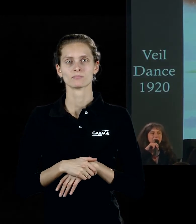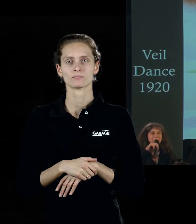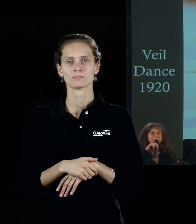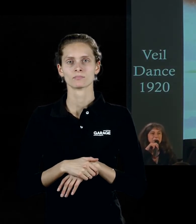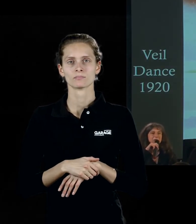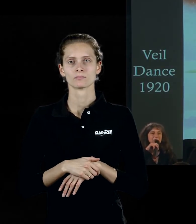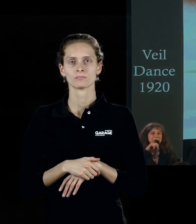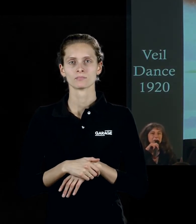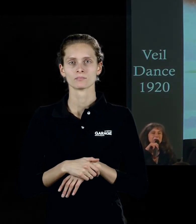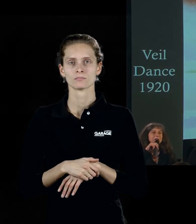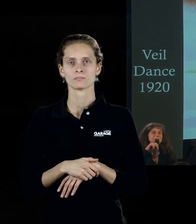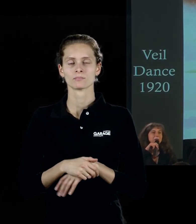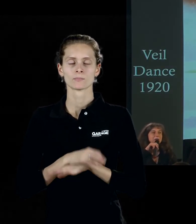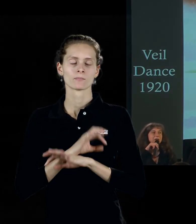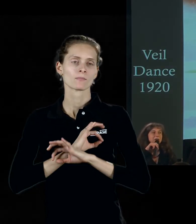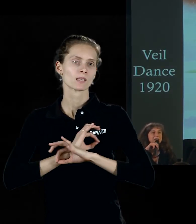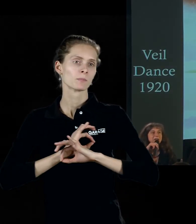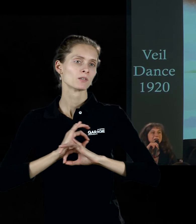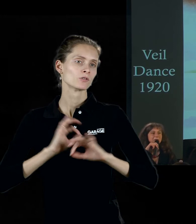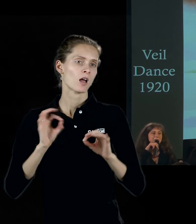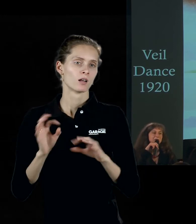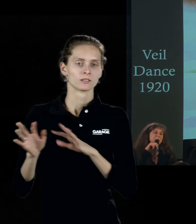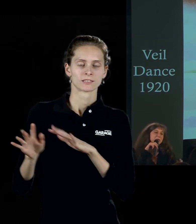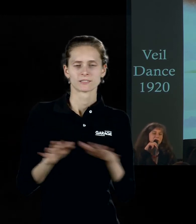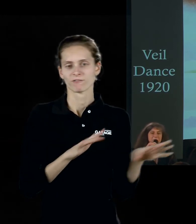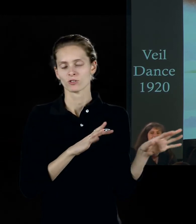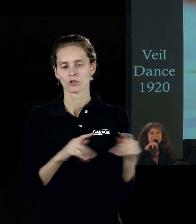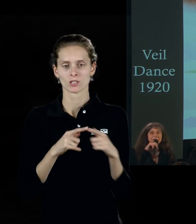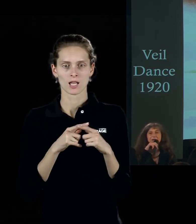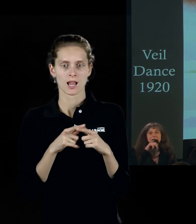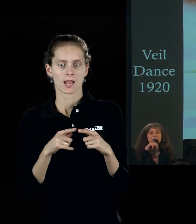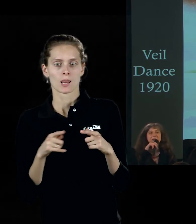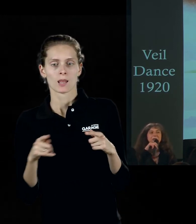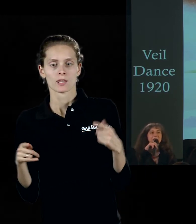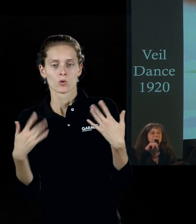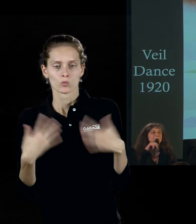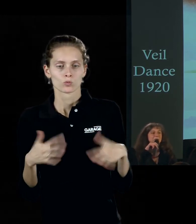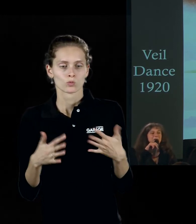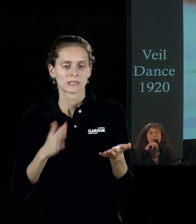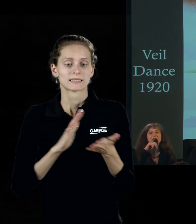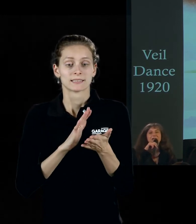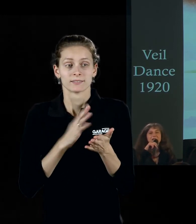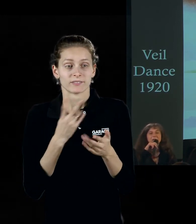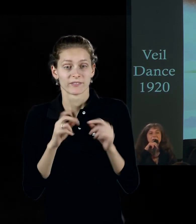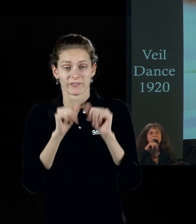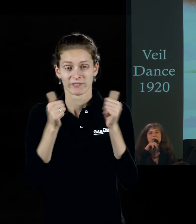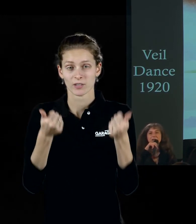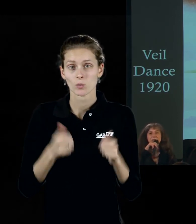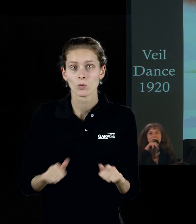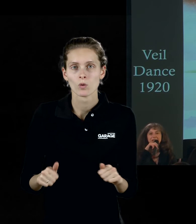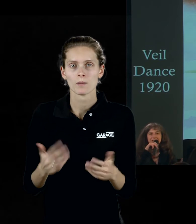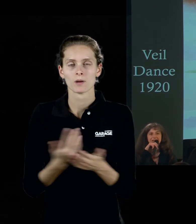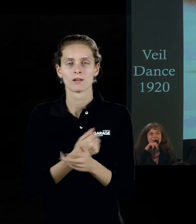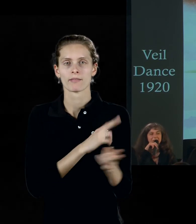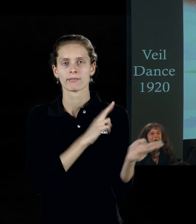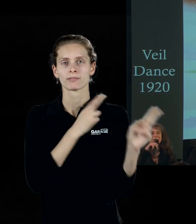замечательное колебание этой линии, которое как бы вроде бы складывается в фигуру. Да, это танец покрывала,